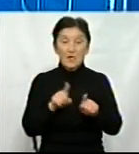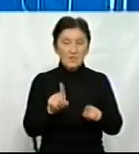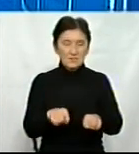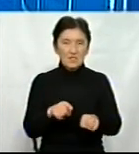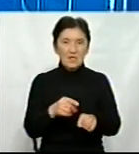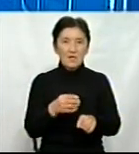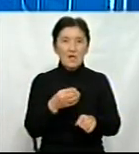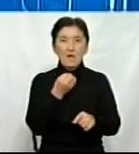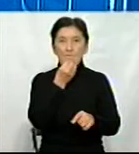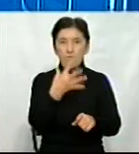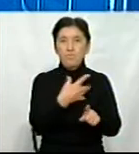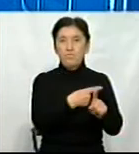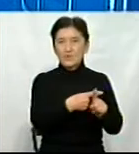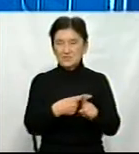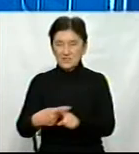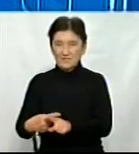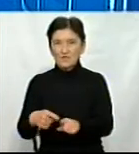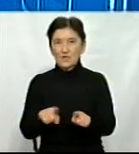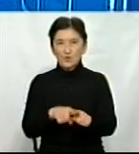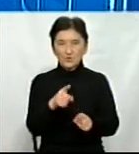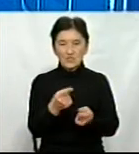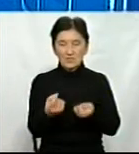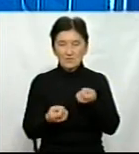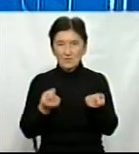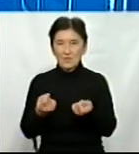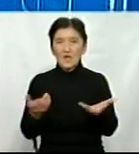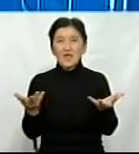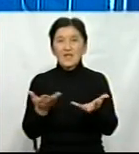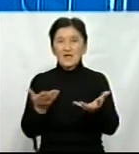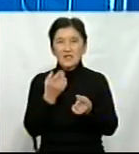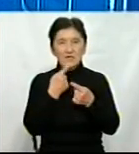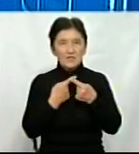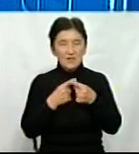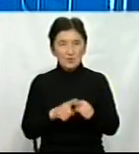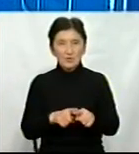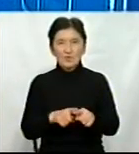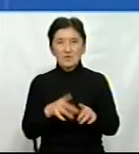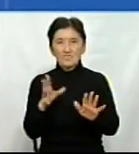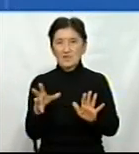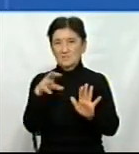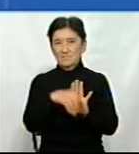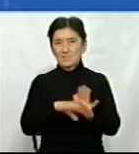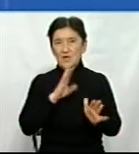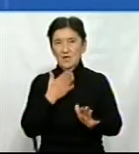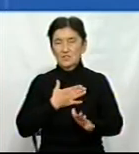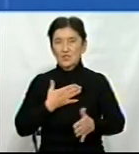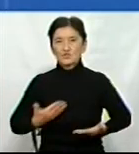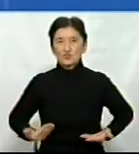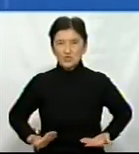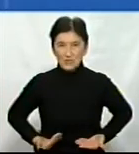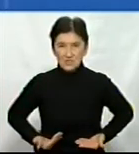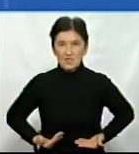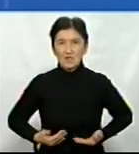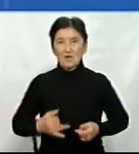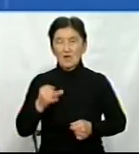сьогодні застосували також один із елементів цієї технології. ІТ-технології, вони війшли в наше соціальне життя однозначно, і в сільське господарство,